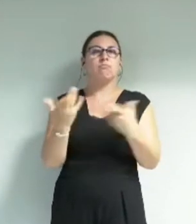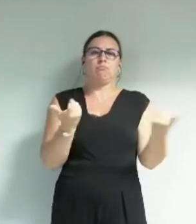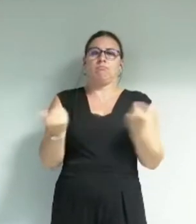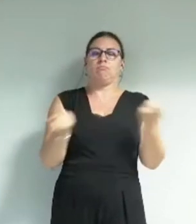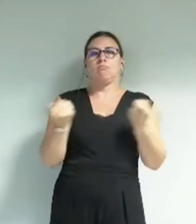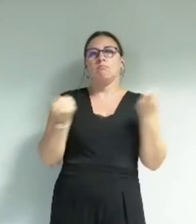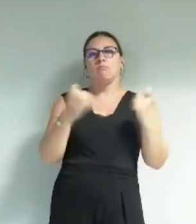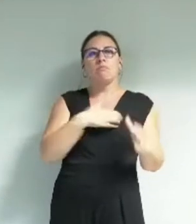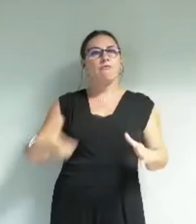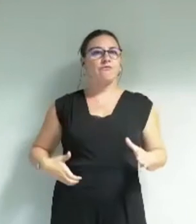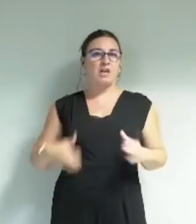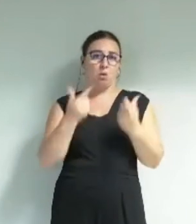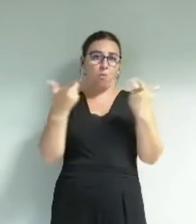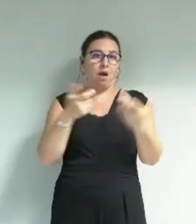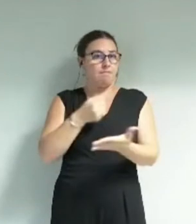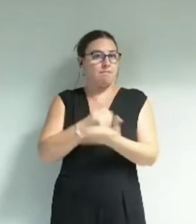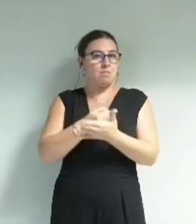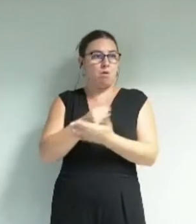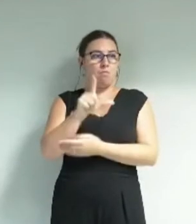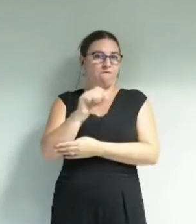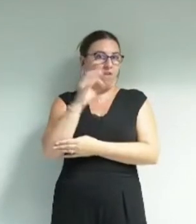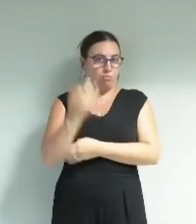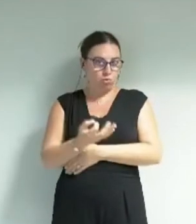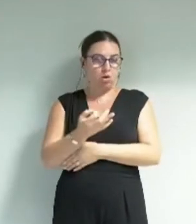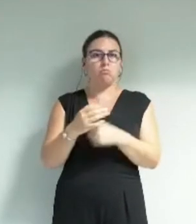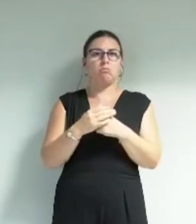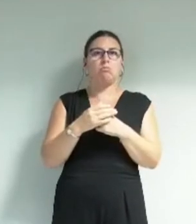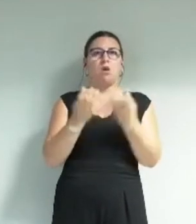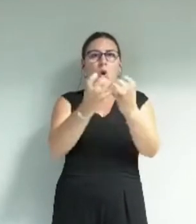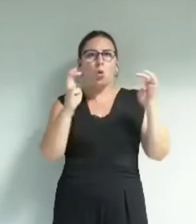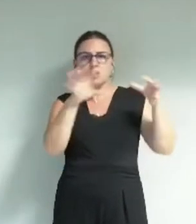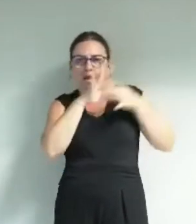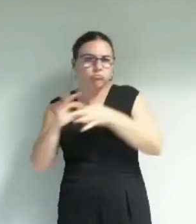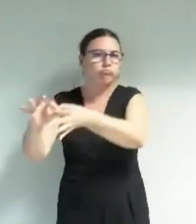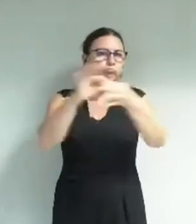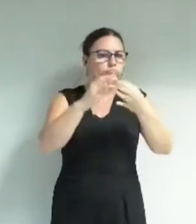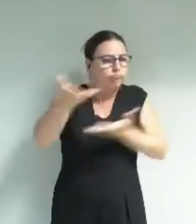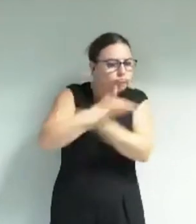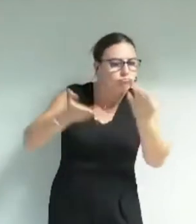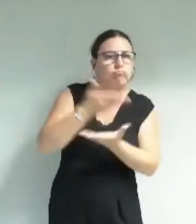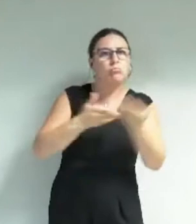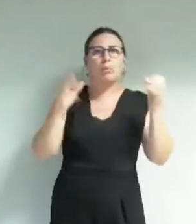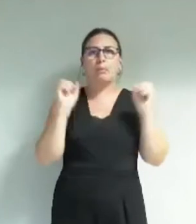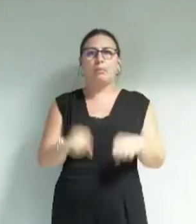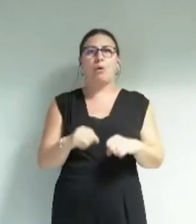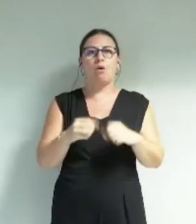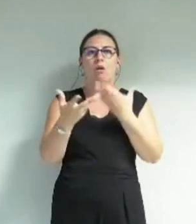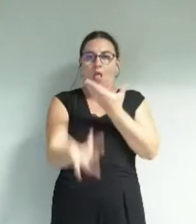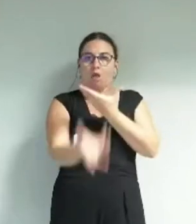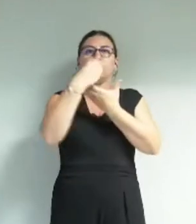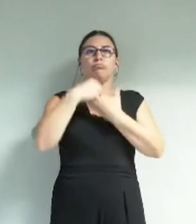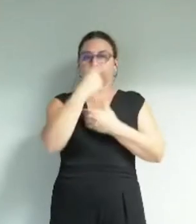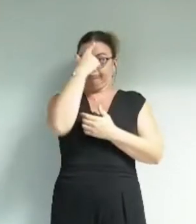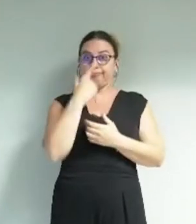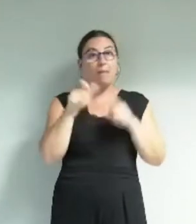gouvernance de la ville à 20% d'un conseil coopératif et qui permet par contre l'arrivée dans ce conseil coopératif des